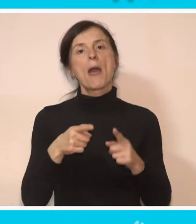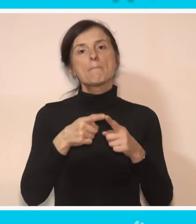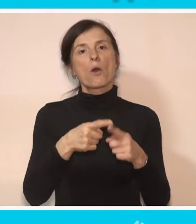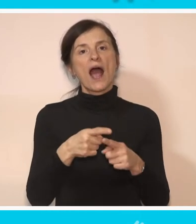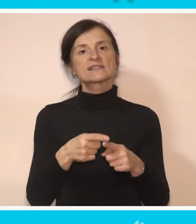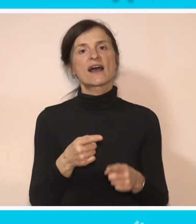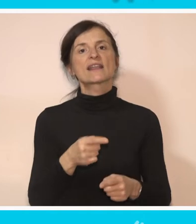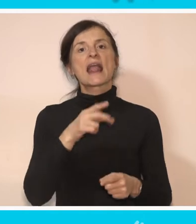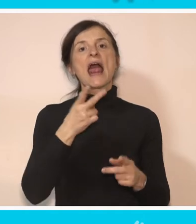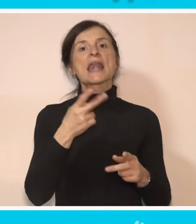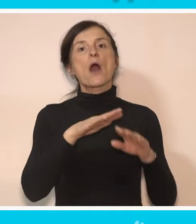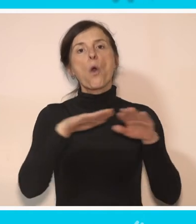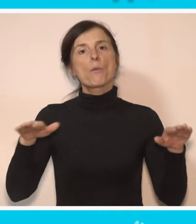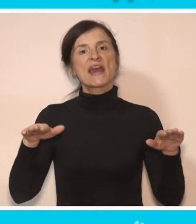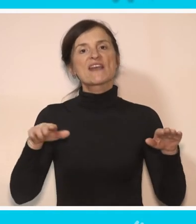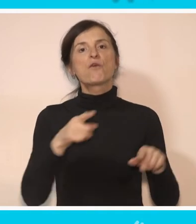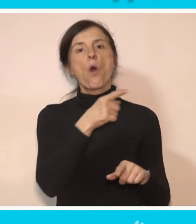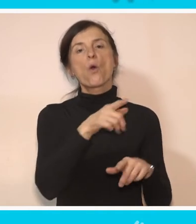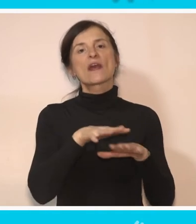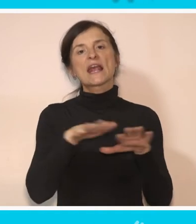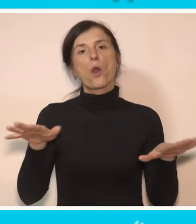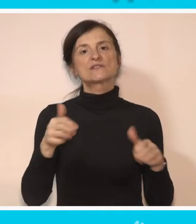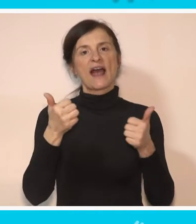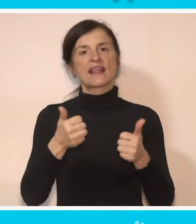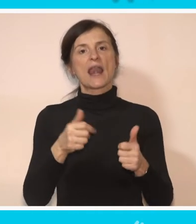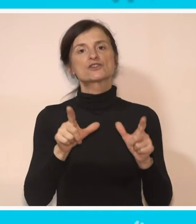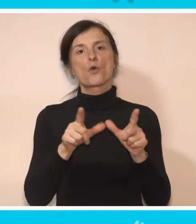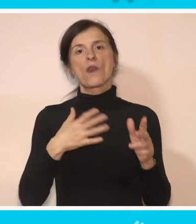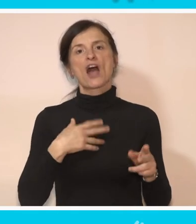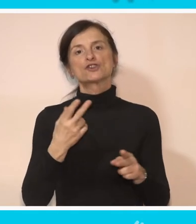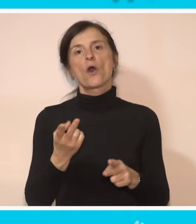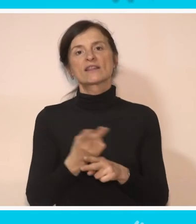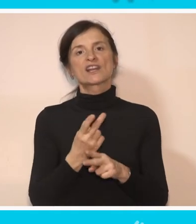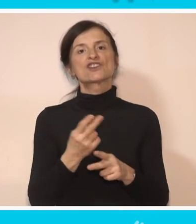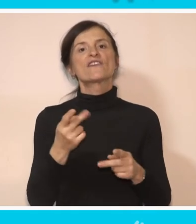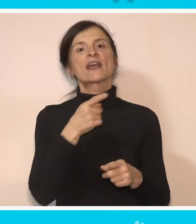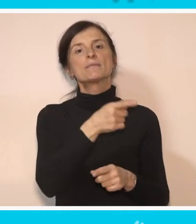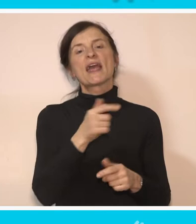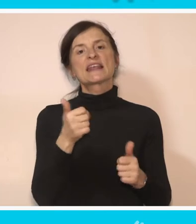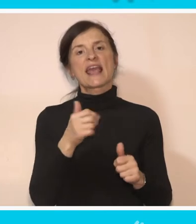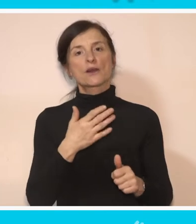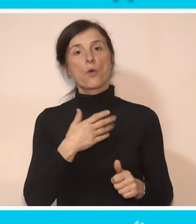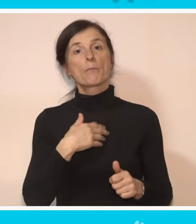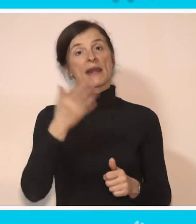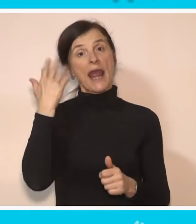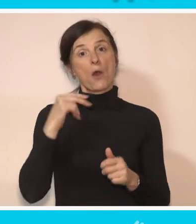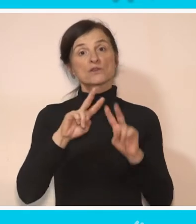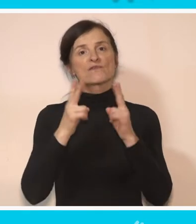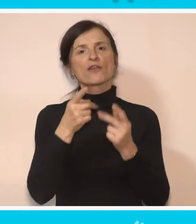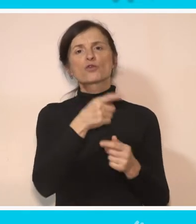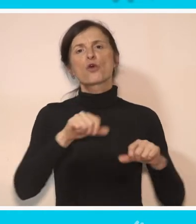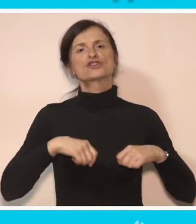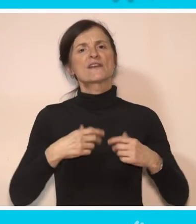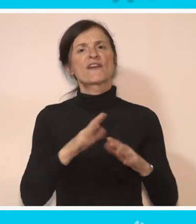pokazatelj na kom je nivou inkluzija danas u našoj zemlji, s obzirom na to da je ona u svetu